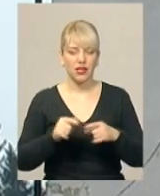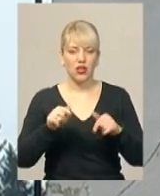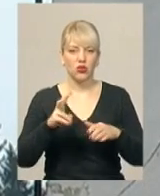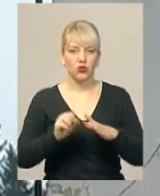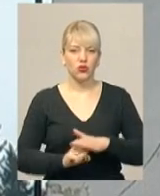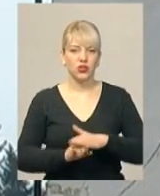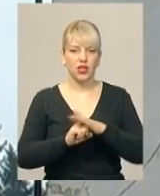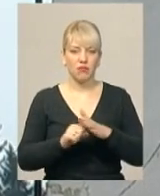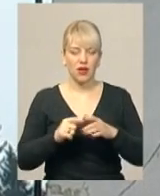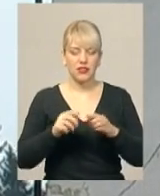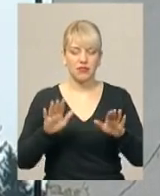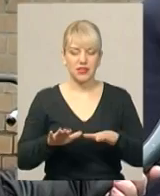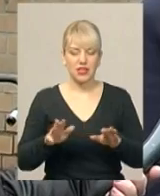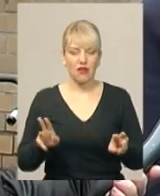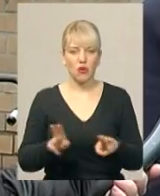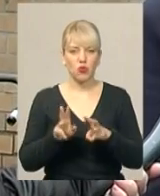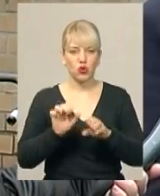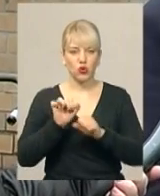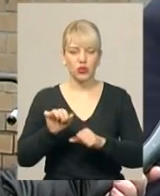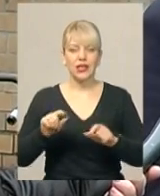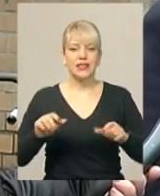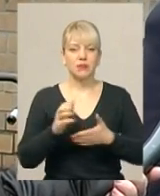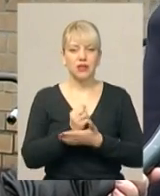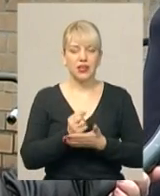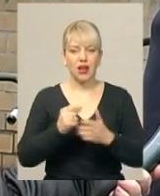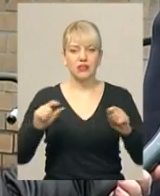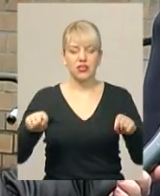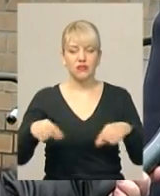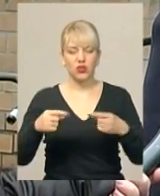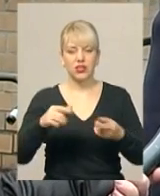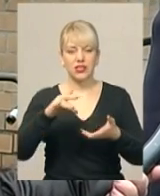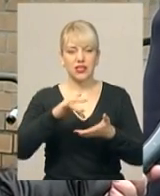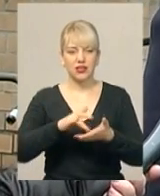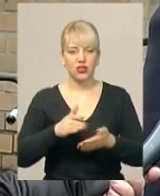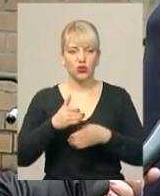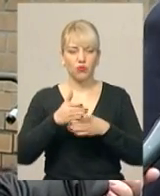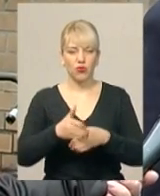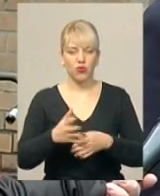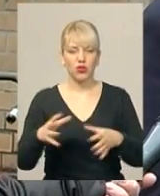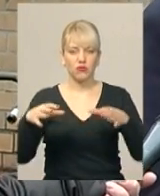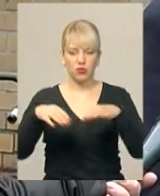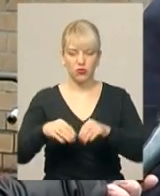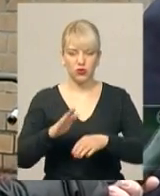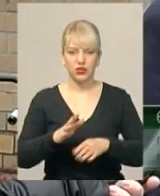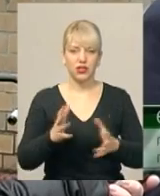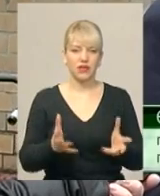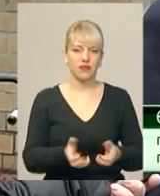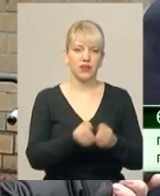місцевої пожежної охорони збираються створити центр безпеки, де об'єднають рятувальників та добровольців. Саме питання